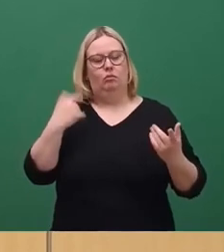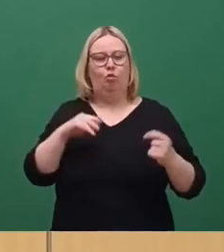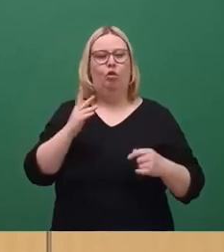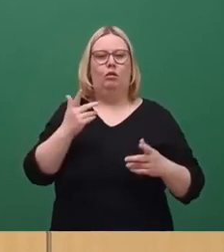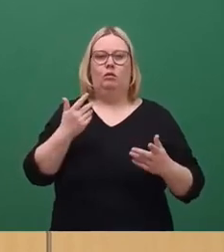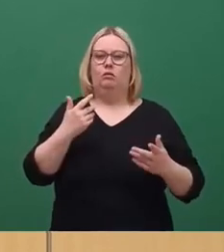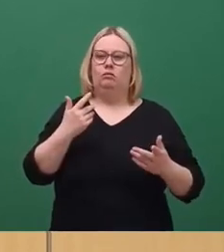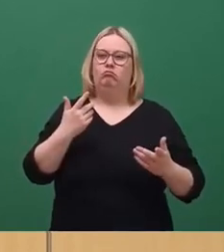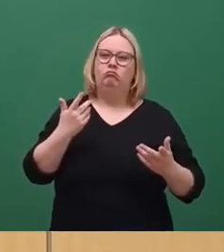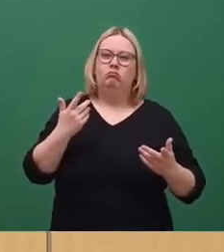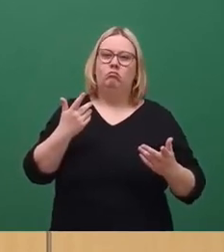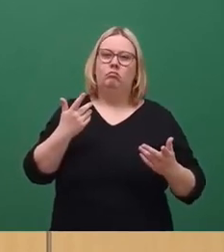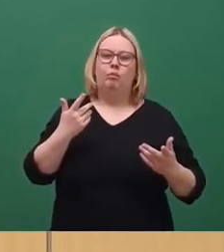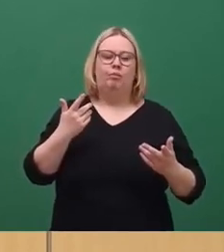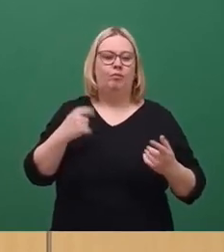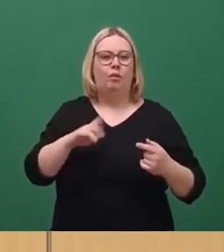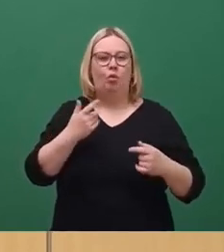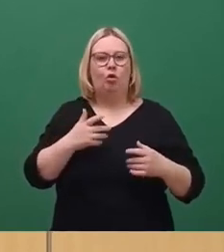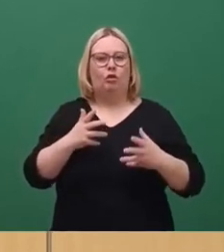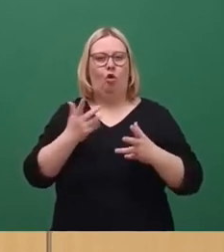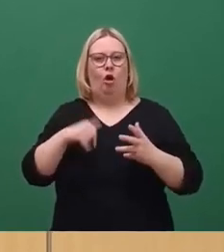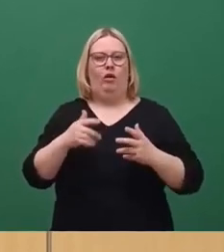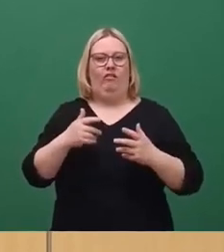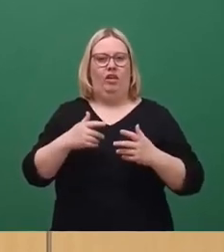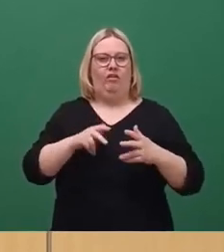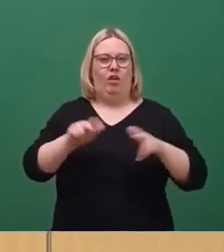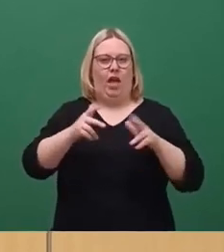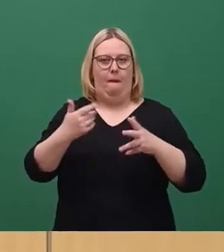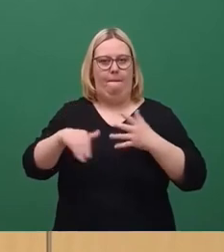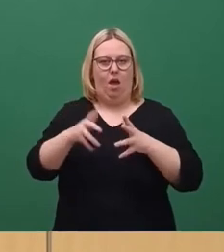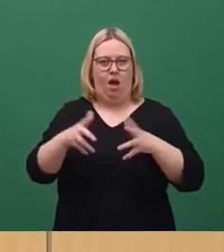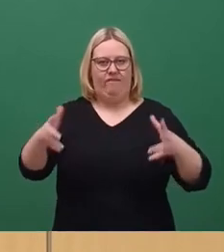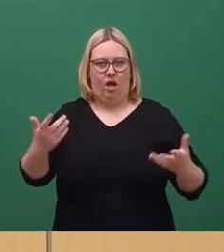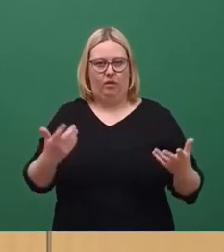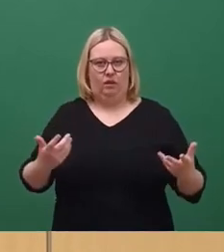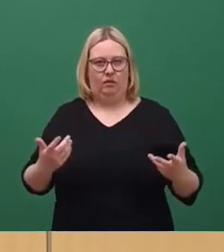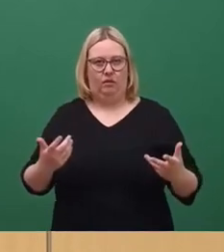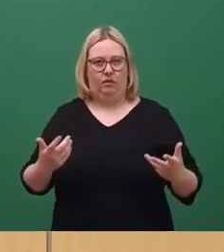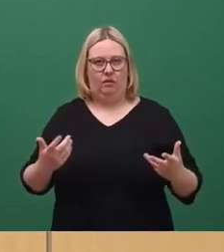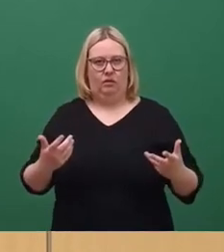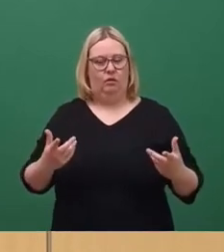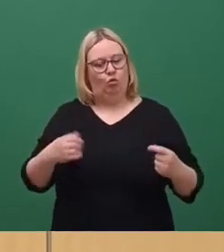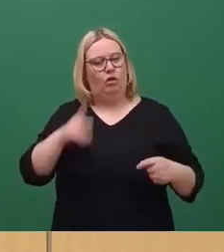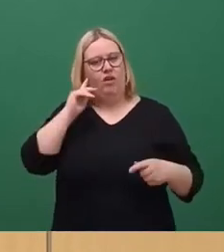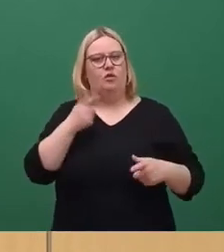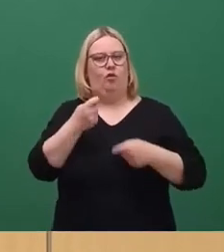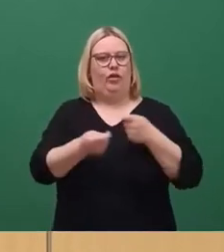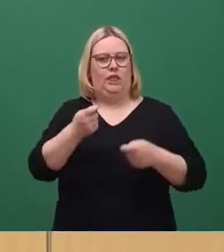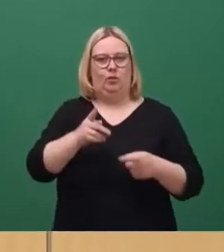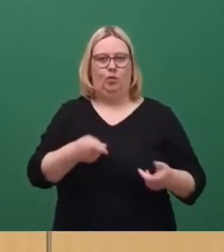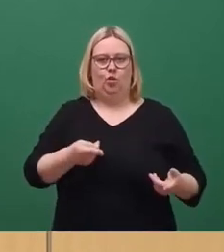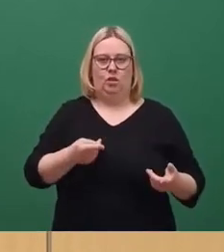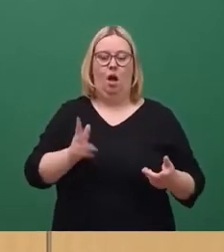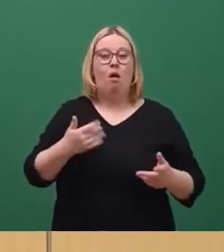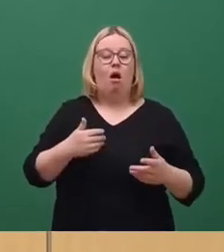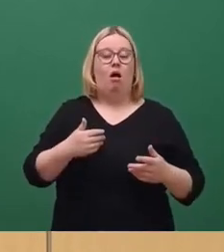eines erweiterten ÖPNVs. Und wenn man ein Bekenntnis zum Ausbau macht, ist das auch ein Bekenntnis zur Finanzierung. Wie kann man ÖPNV